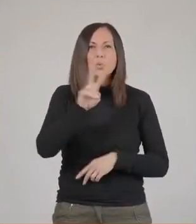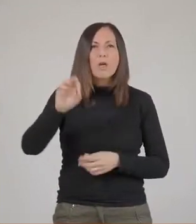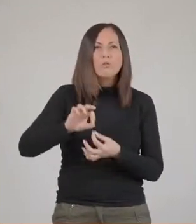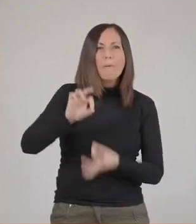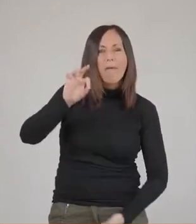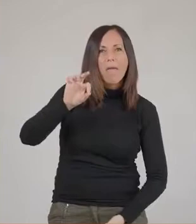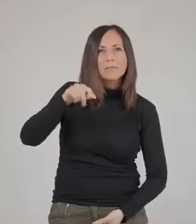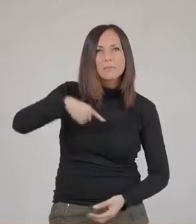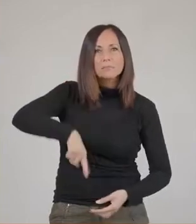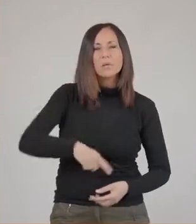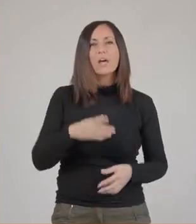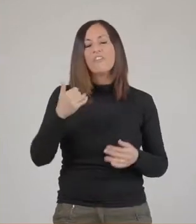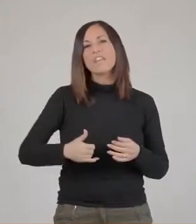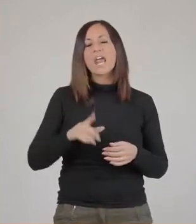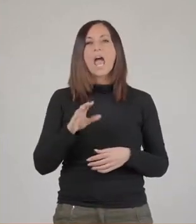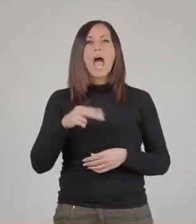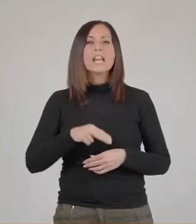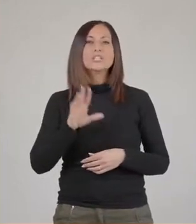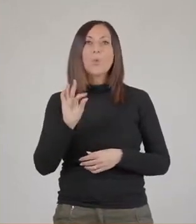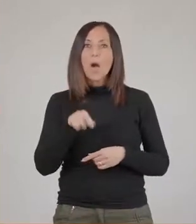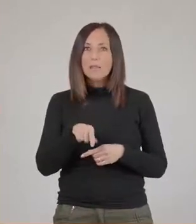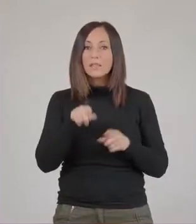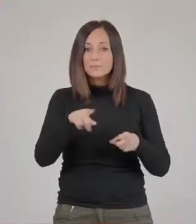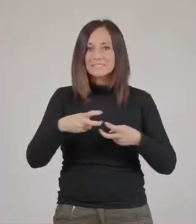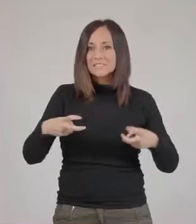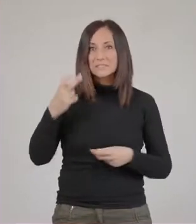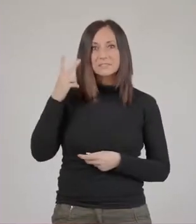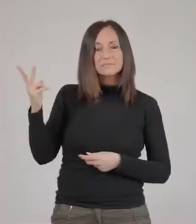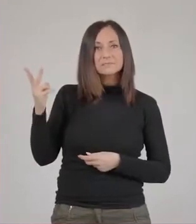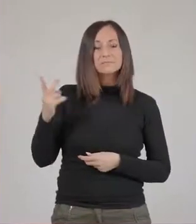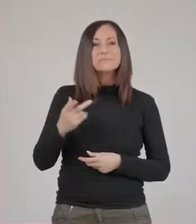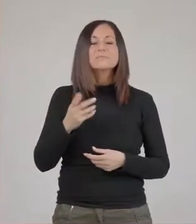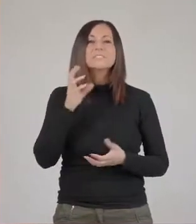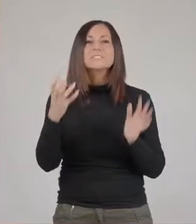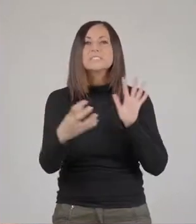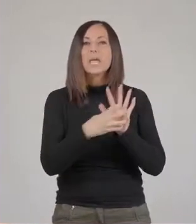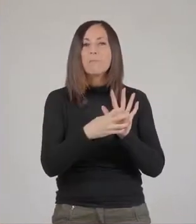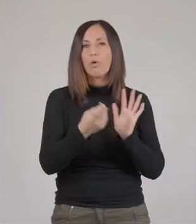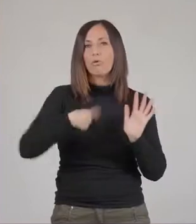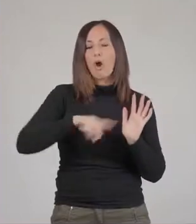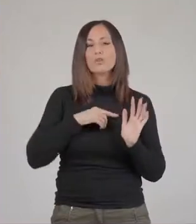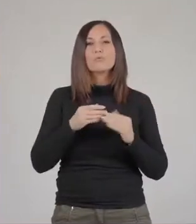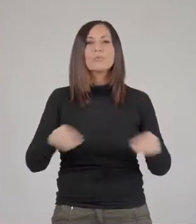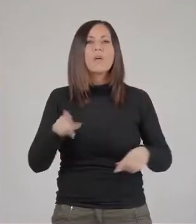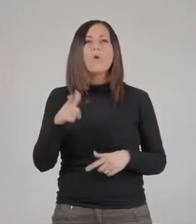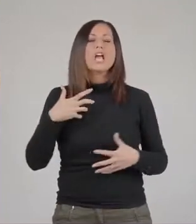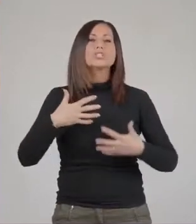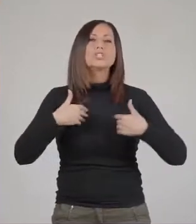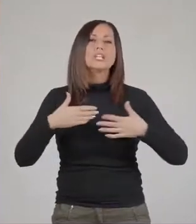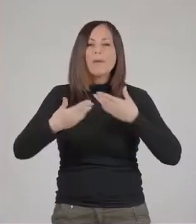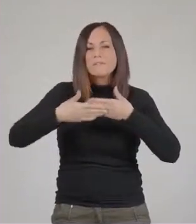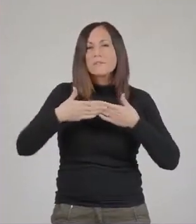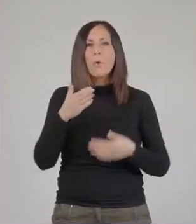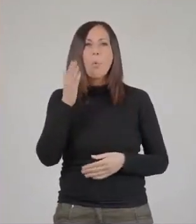a 200 metri di profondità alla fine degli anni 50. L'oreepiteco è il simbolo del nostro museo. È una scimmia